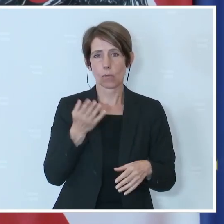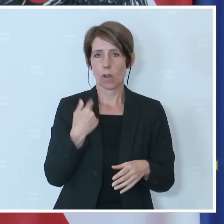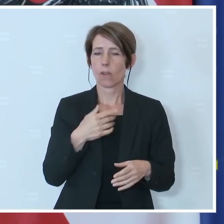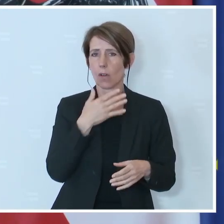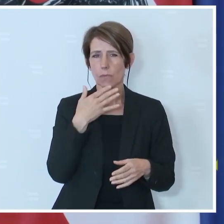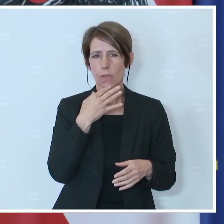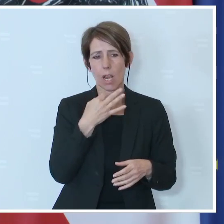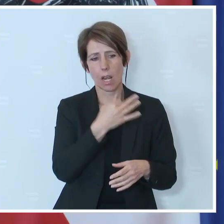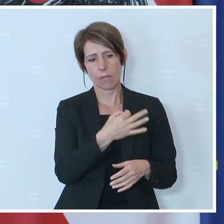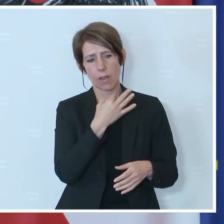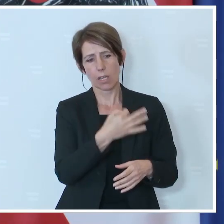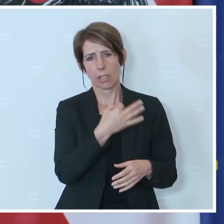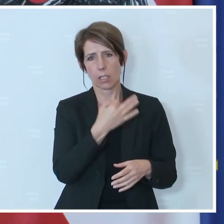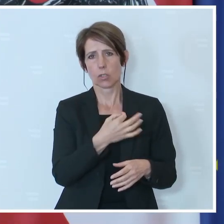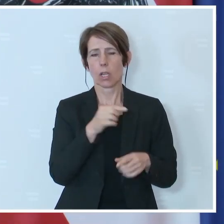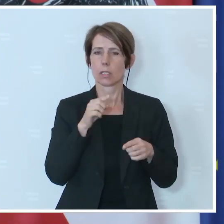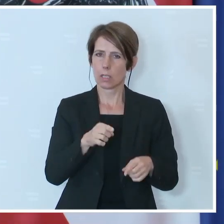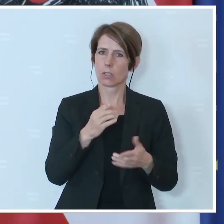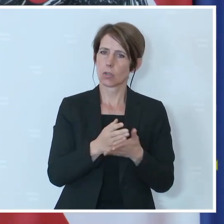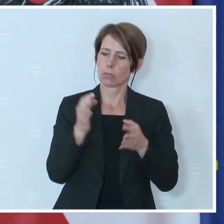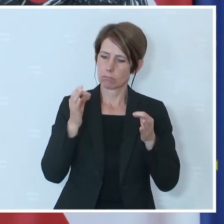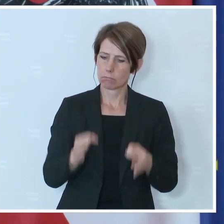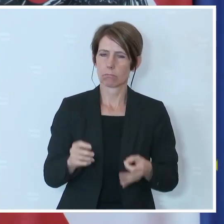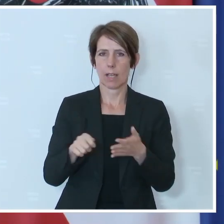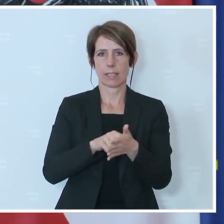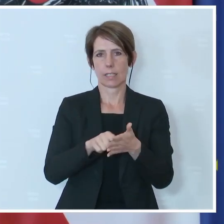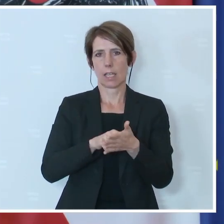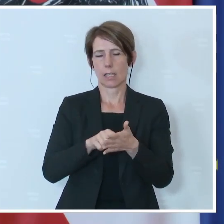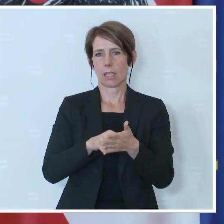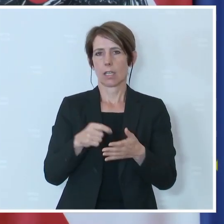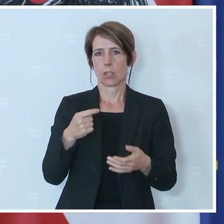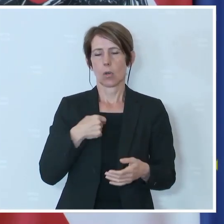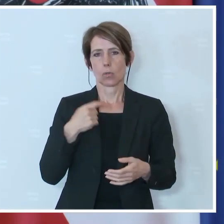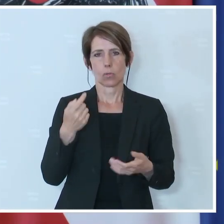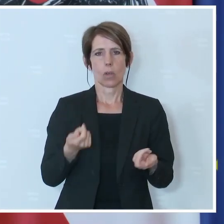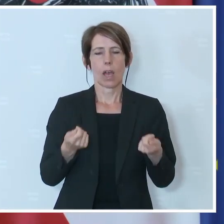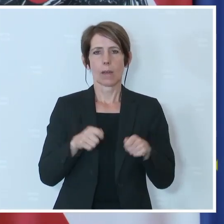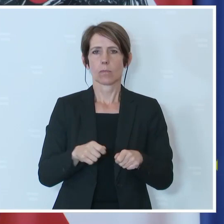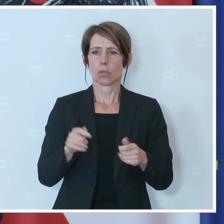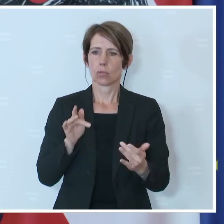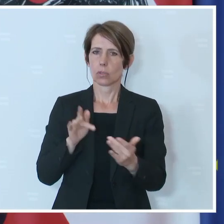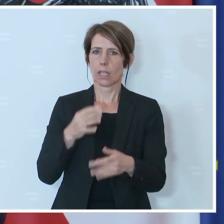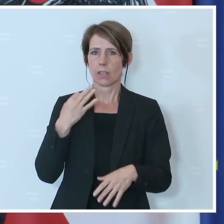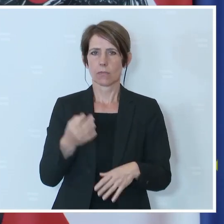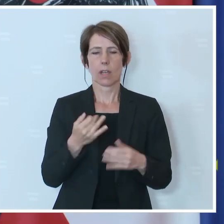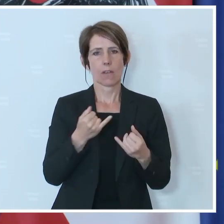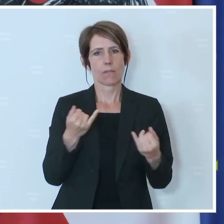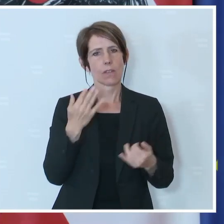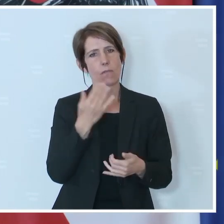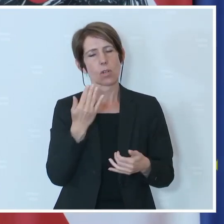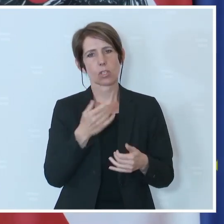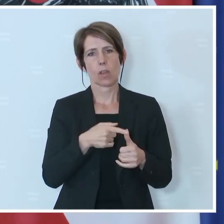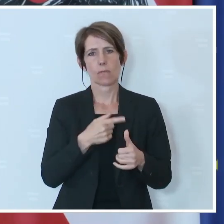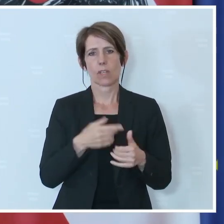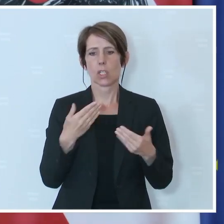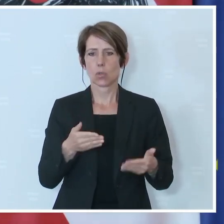ist saniert auf eine sehr tragfähige Art und Weise. Und ich erlaube mir rhetorisch, abschließend die Gegenfrage zu stellen. Stellen Sie sich vor, wenn das alles